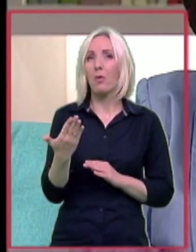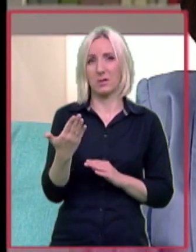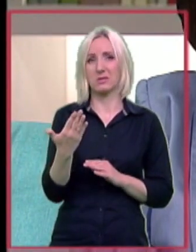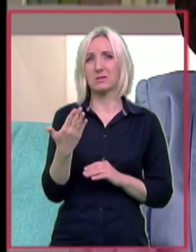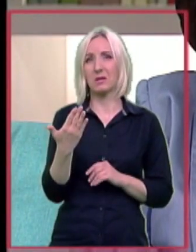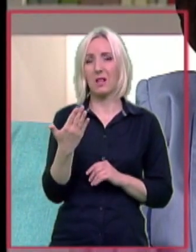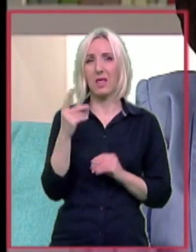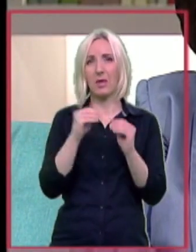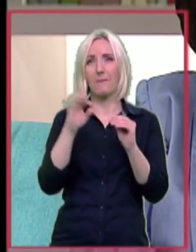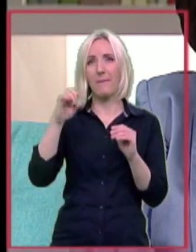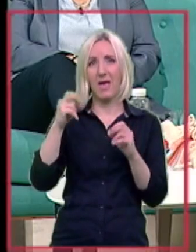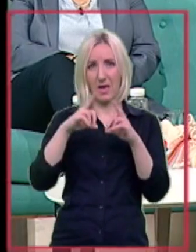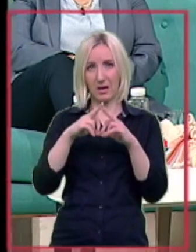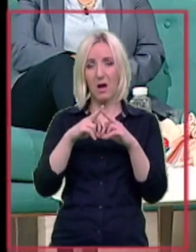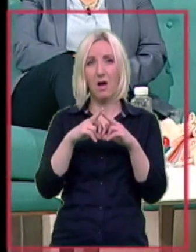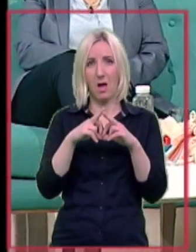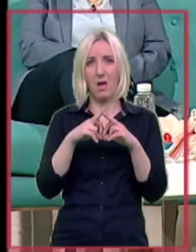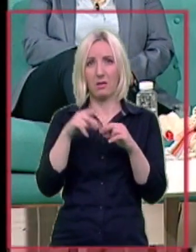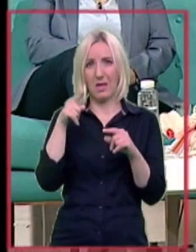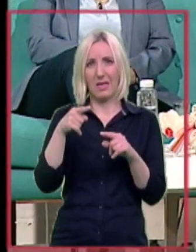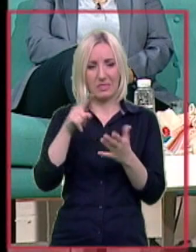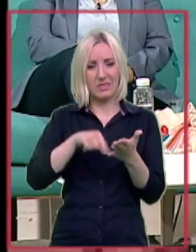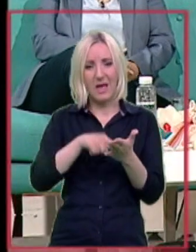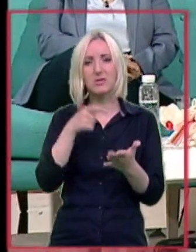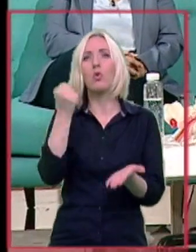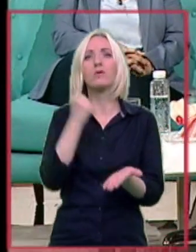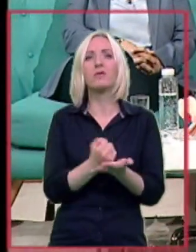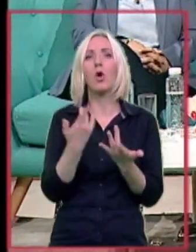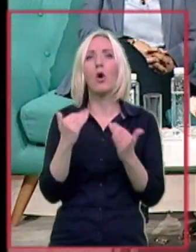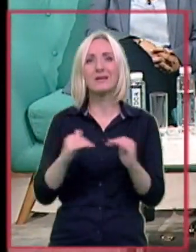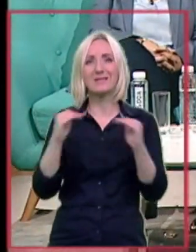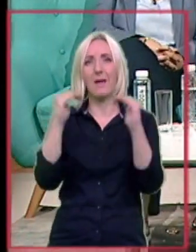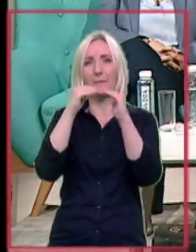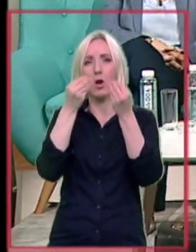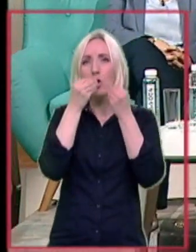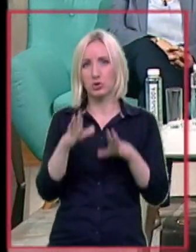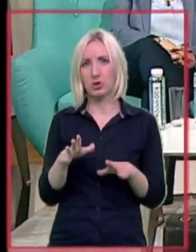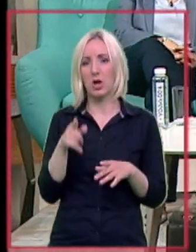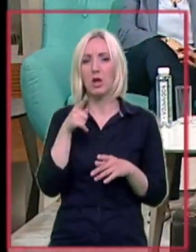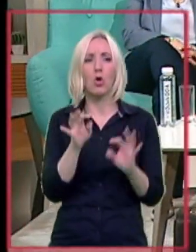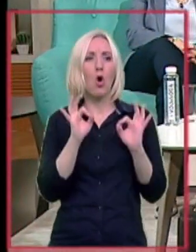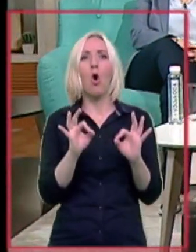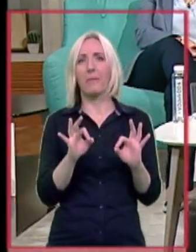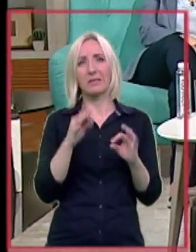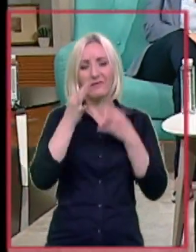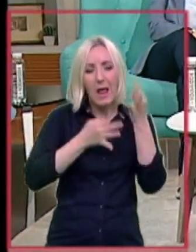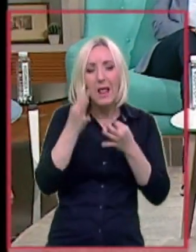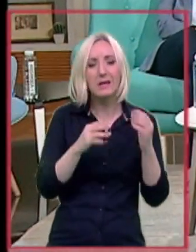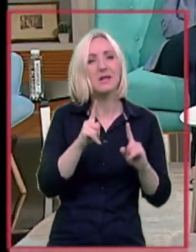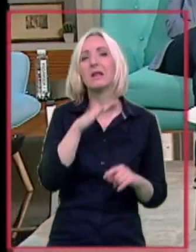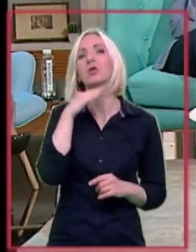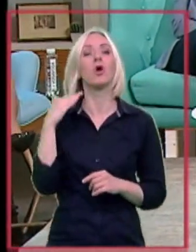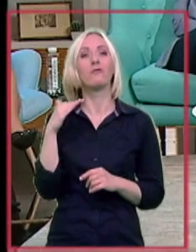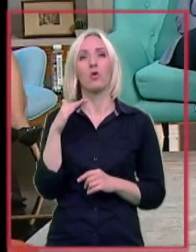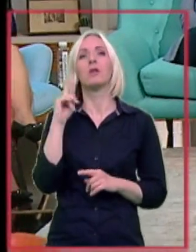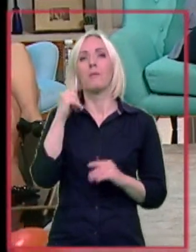Bera test, da pojasnimo, je test koji u stvari utvrdi stepeno štočenje sluha. To je objektivna analiza, ali nije dovoljna u tom uzrastu.